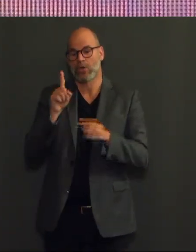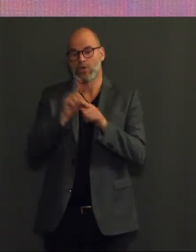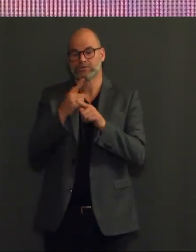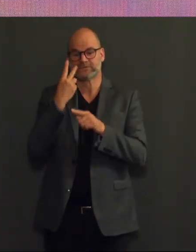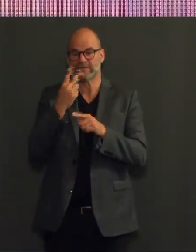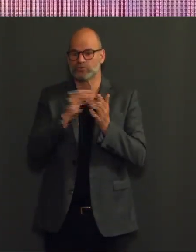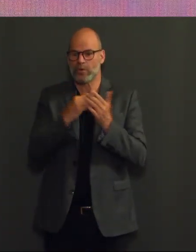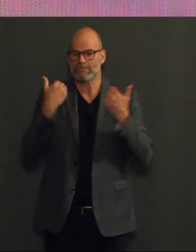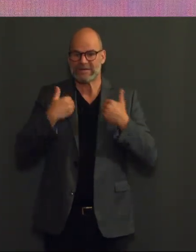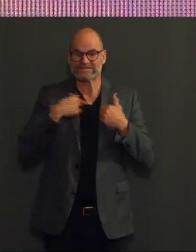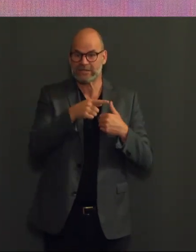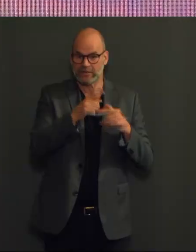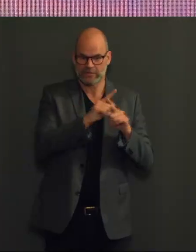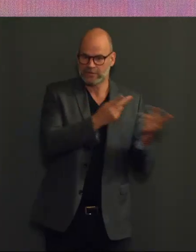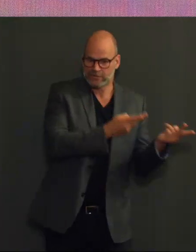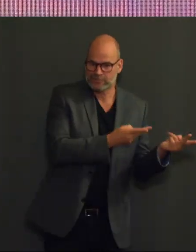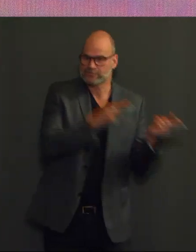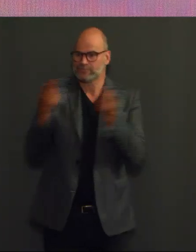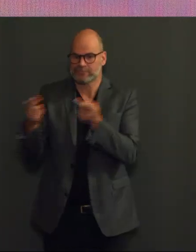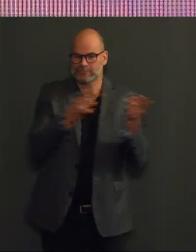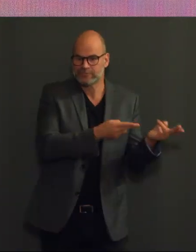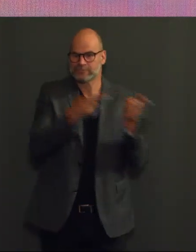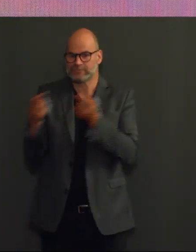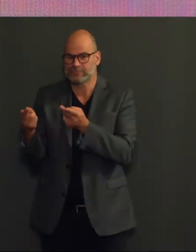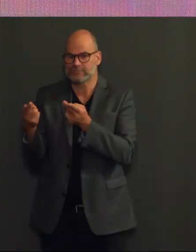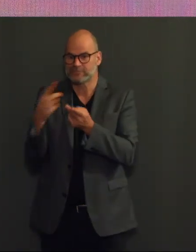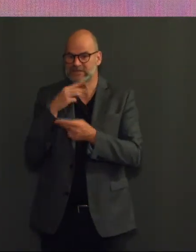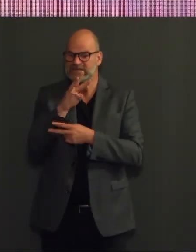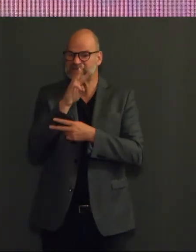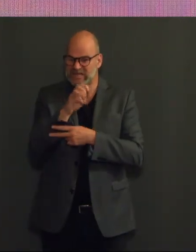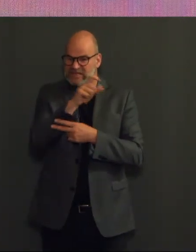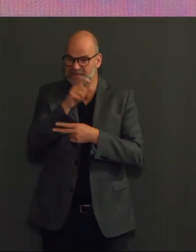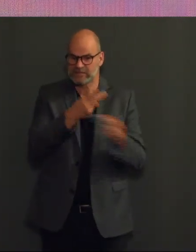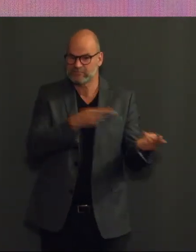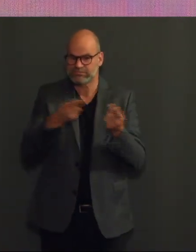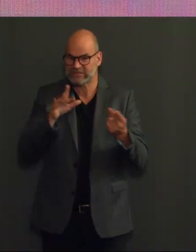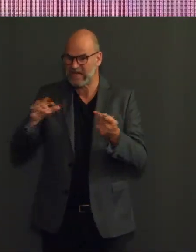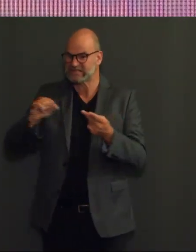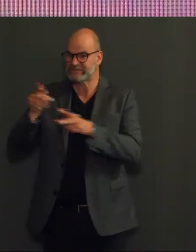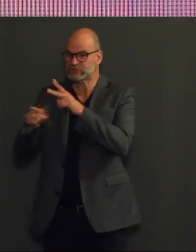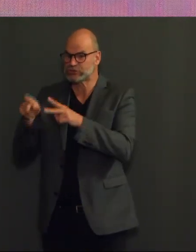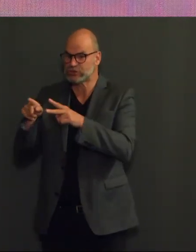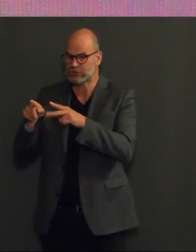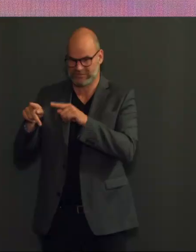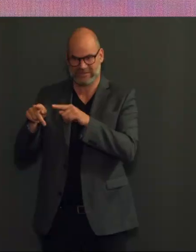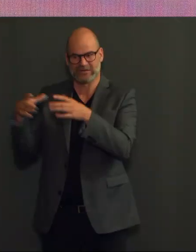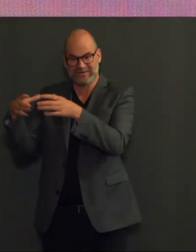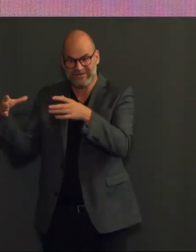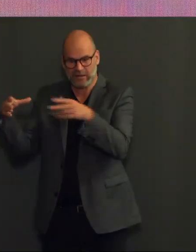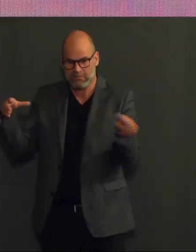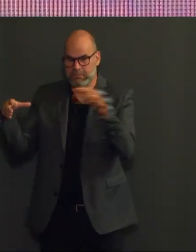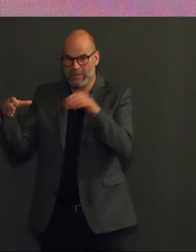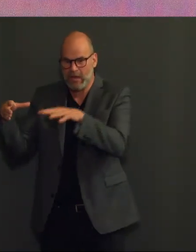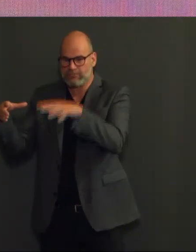intensieve zorgen nodig hebben. Elke dag een dertigtal per dag. We weten dat die patiënten ook een beetje jonger zijn